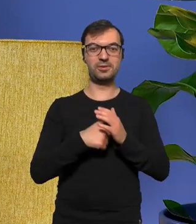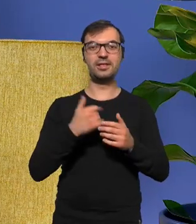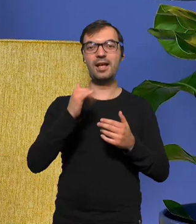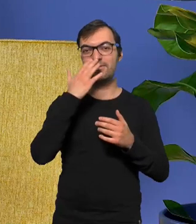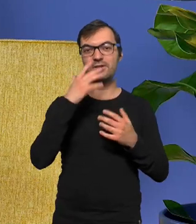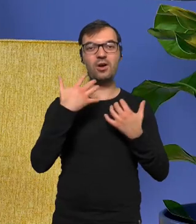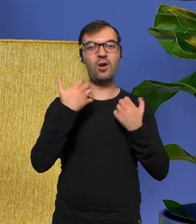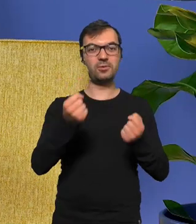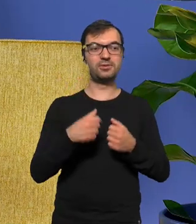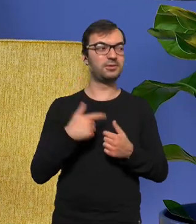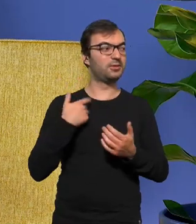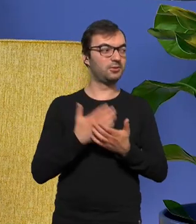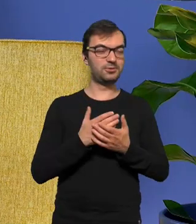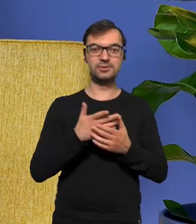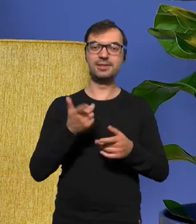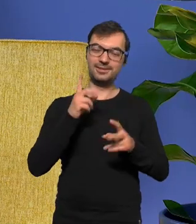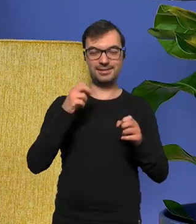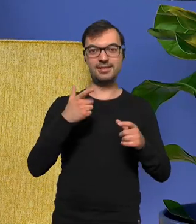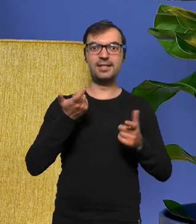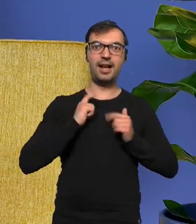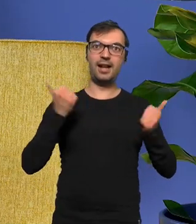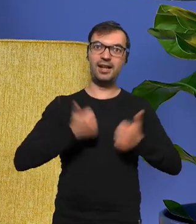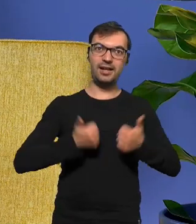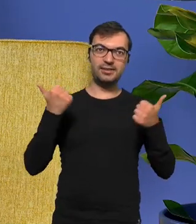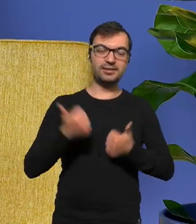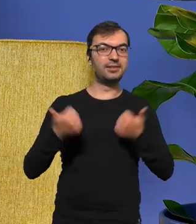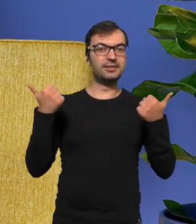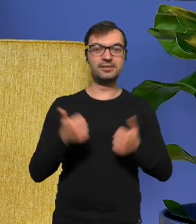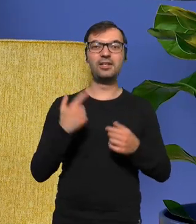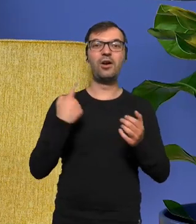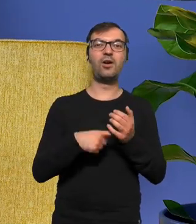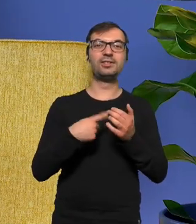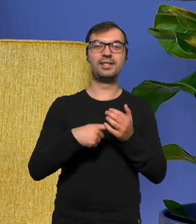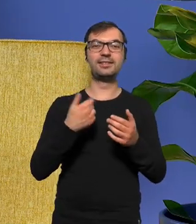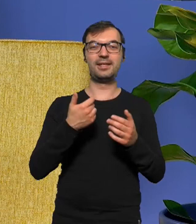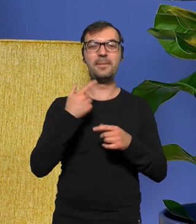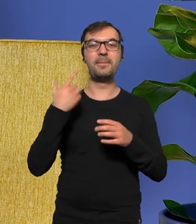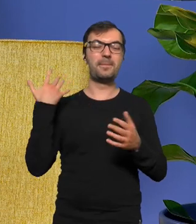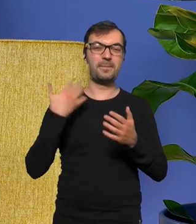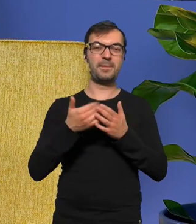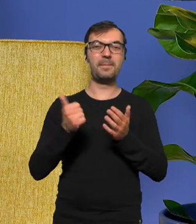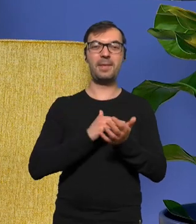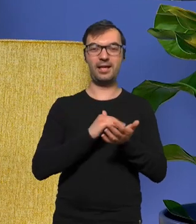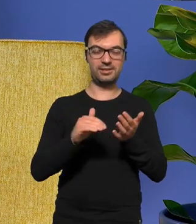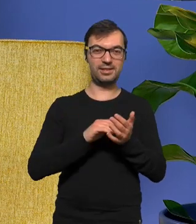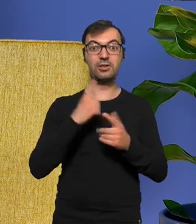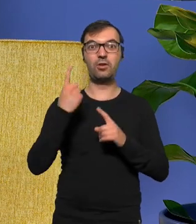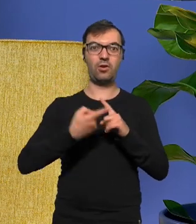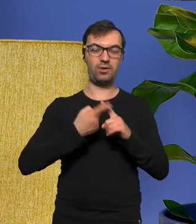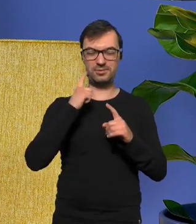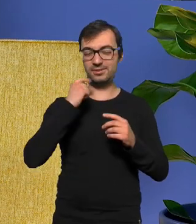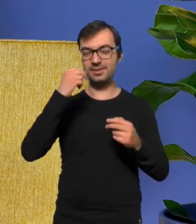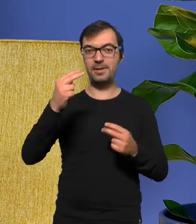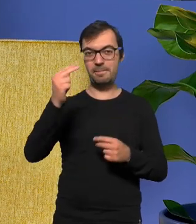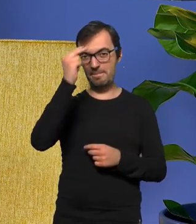odbiorcą bo już jestem wypuszczony jednak tak, wiesz, że te ostatnie miesiące ten ostatni rok był dla wszystkich cholernie